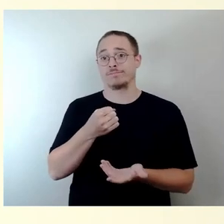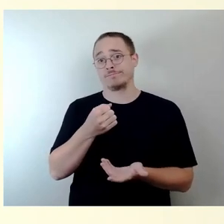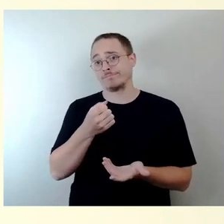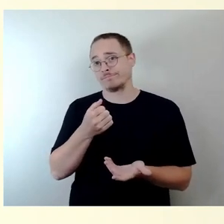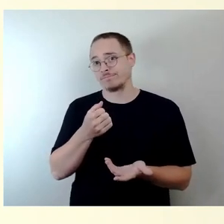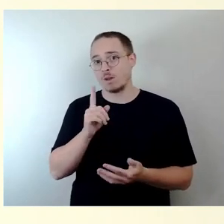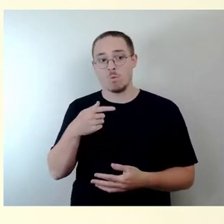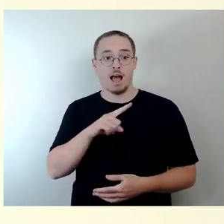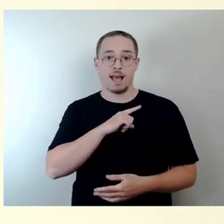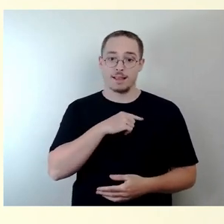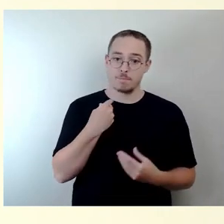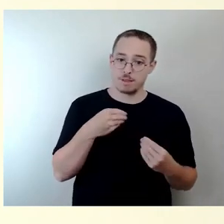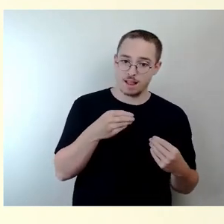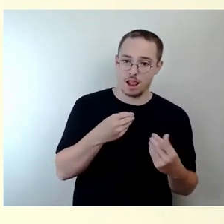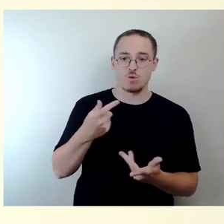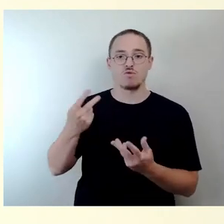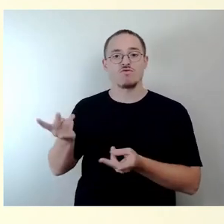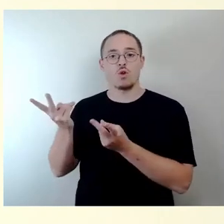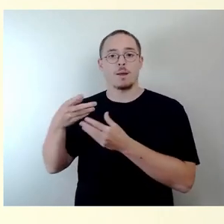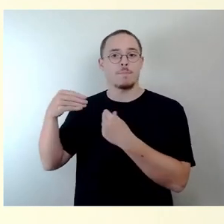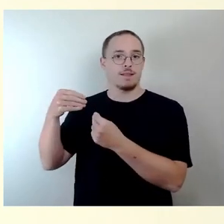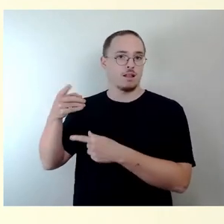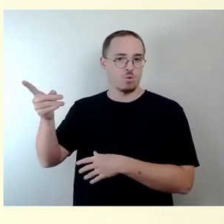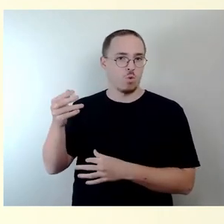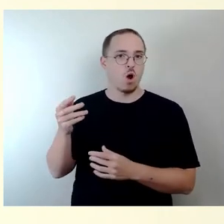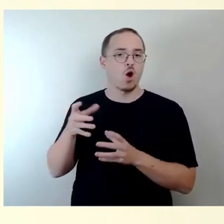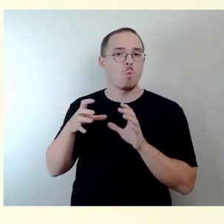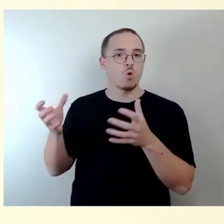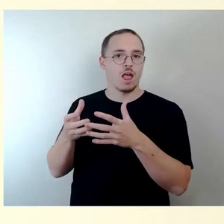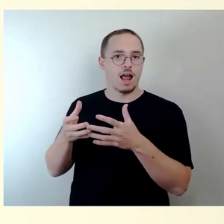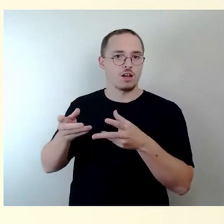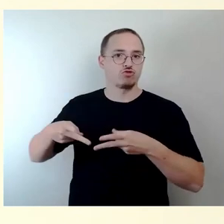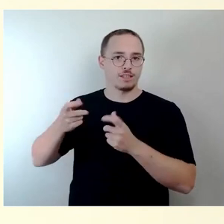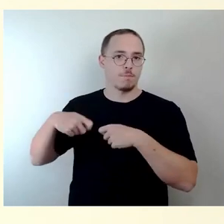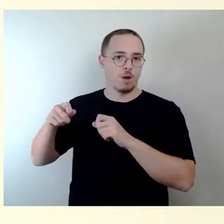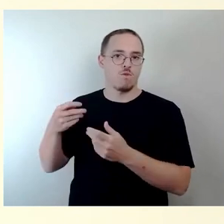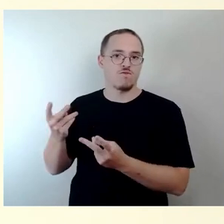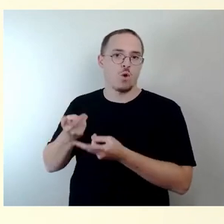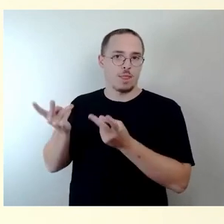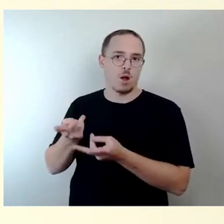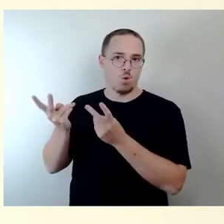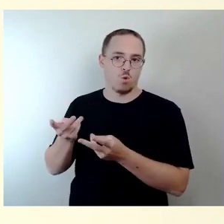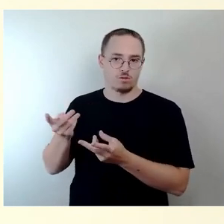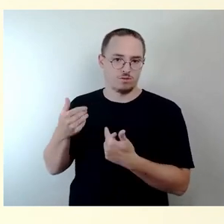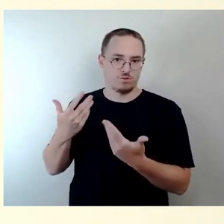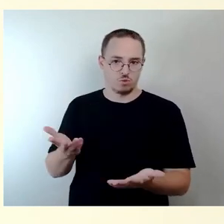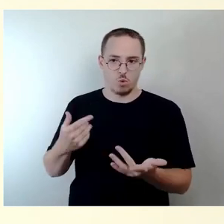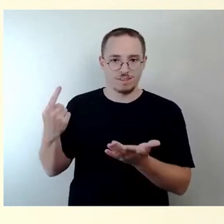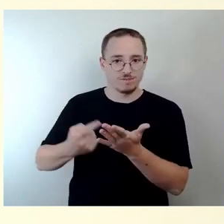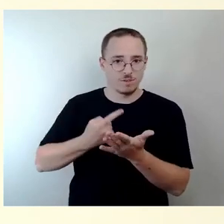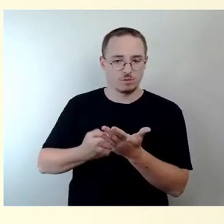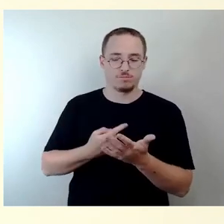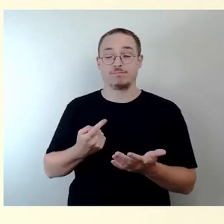Fördermittel, Strichwort kommunaler Straßenbauförderung von Freistaat Sachsen, die sind nicht einfacher geworden, die werden im nächsten Jahr nicht einfacher werden. Das wird also auch im Rahmen der